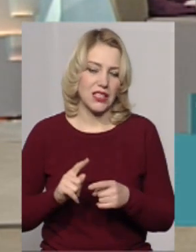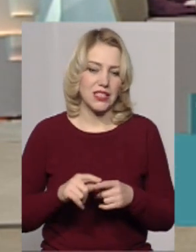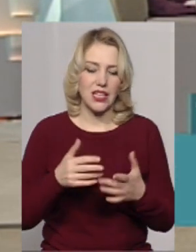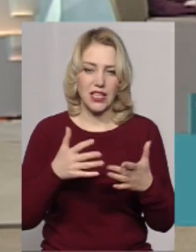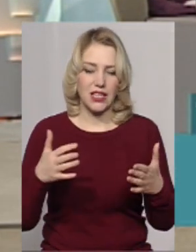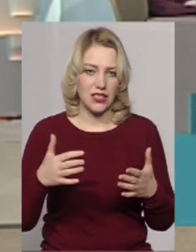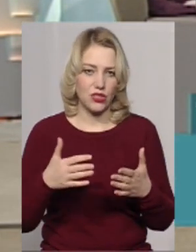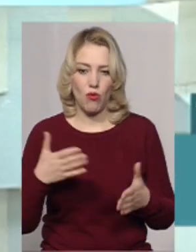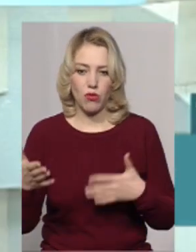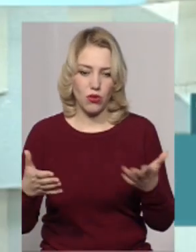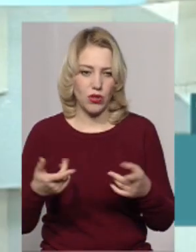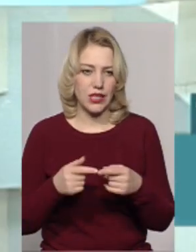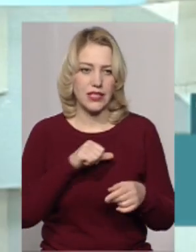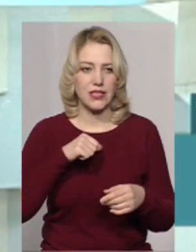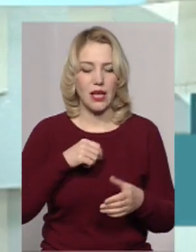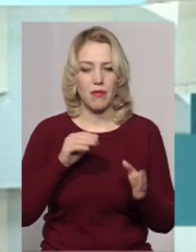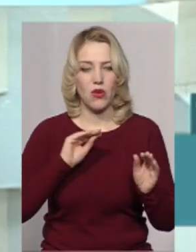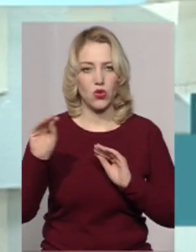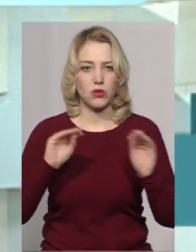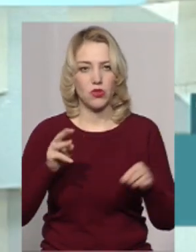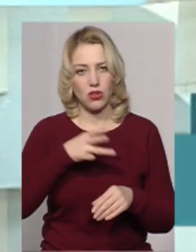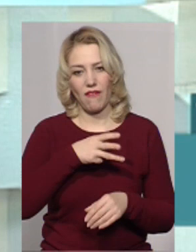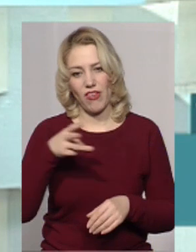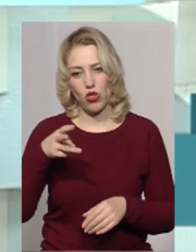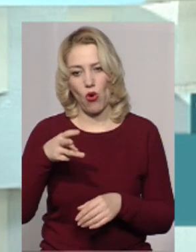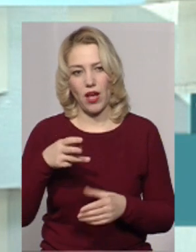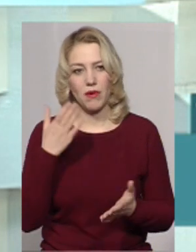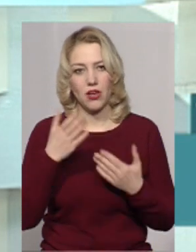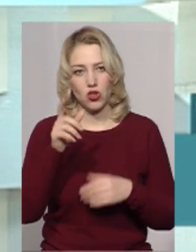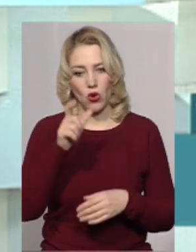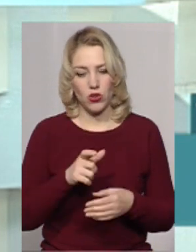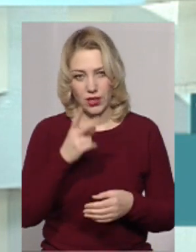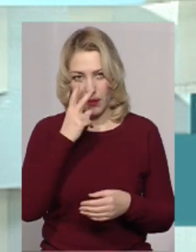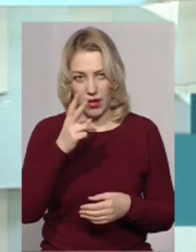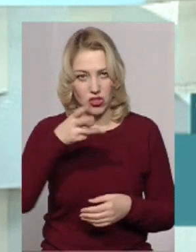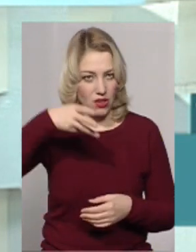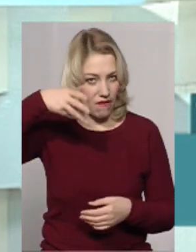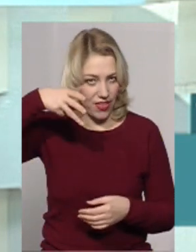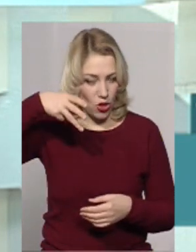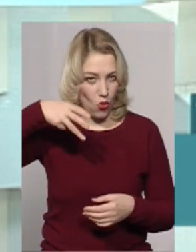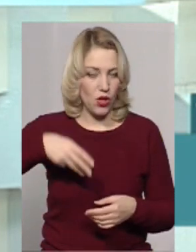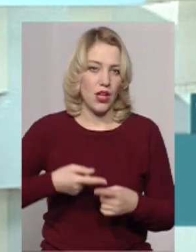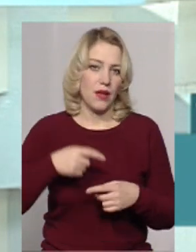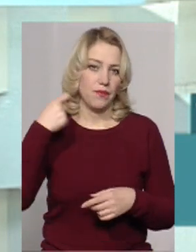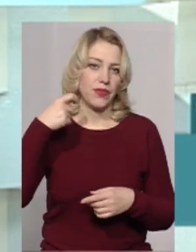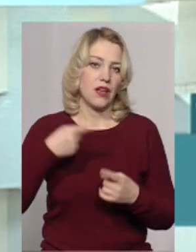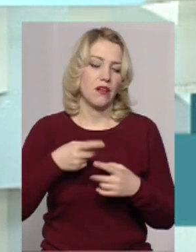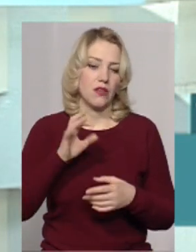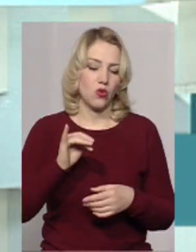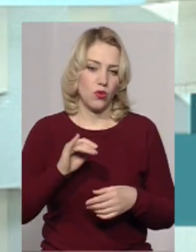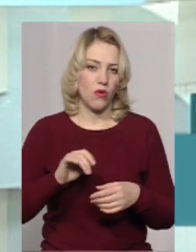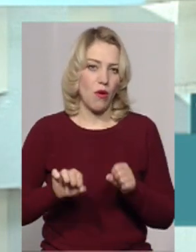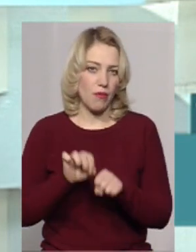І навіть саме розміщення відеокамери, якщо людина його бачить, це все ж таки, скажімо, того порушника буде